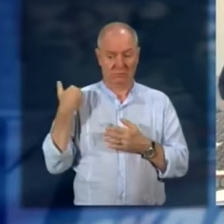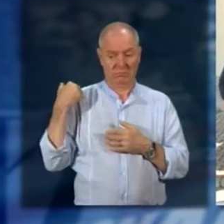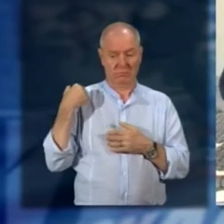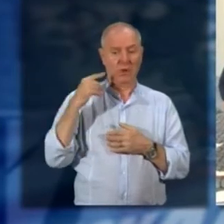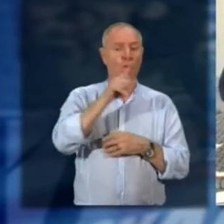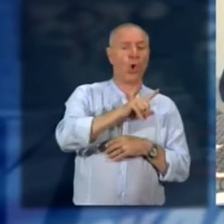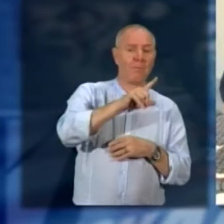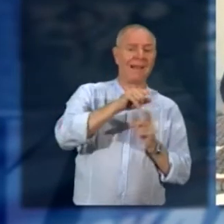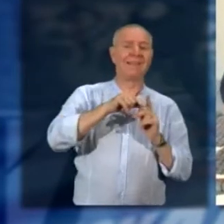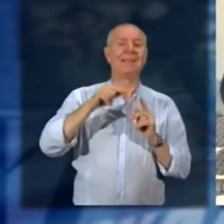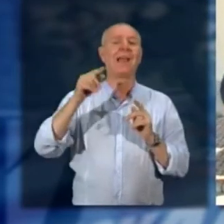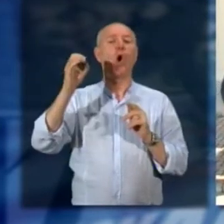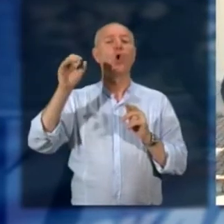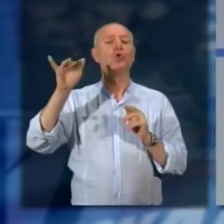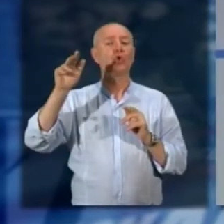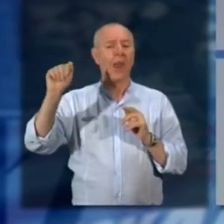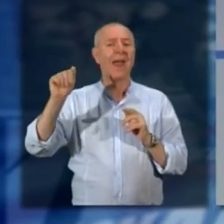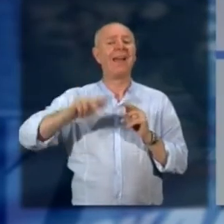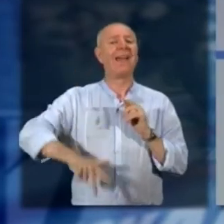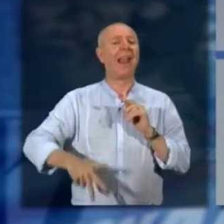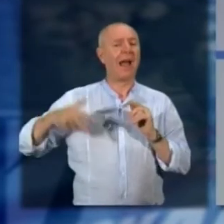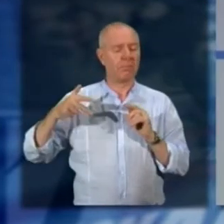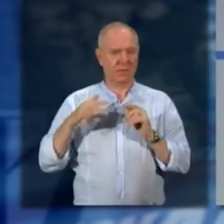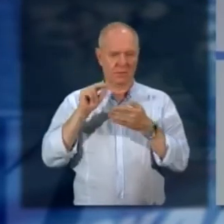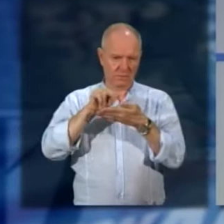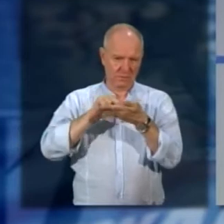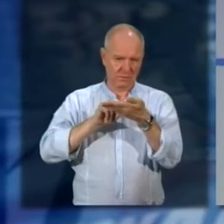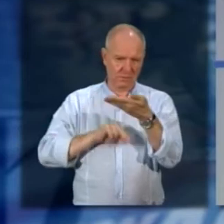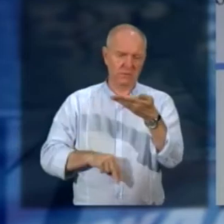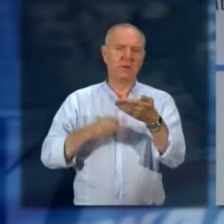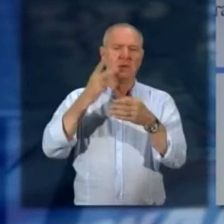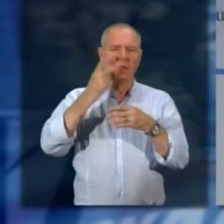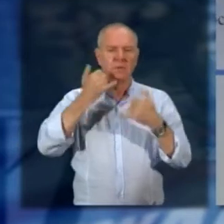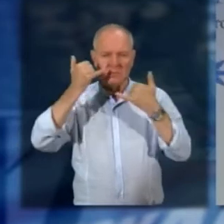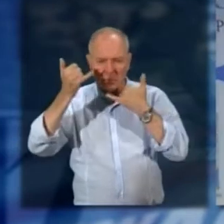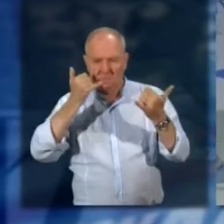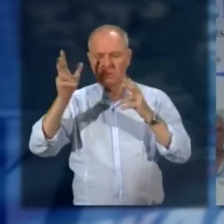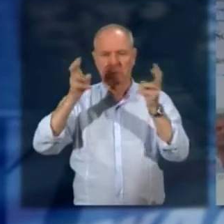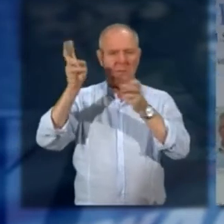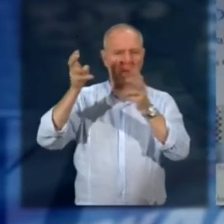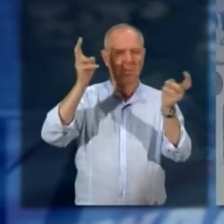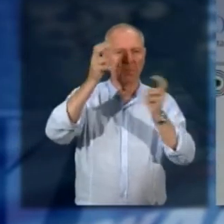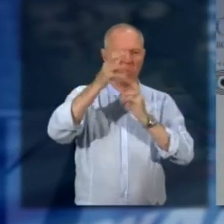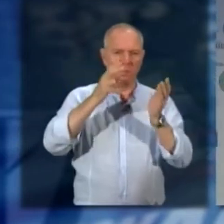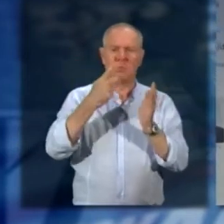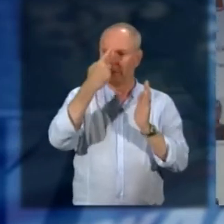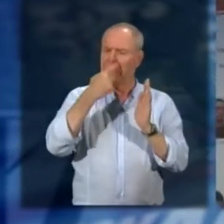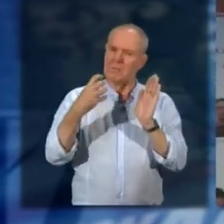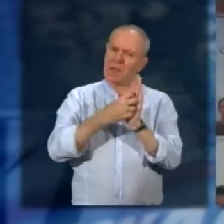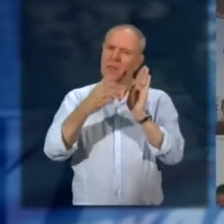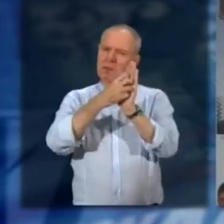Lombardia, Calabria e Rossola. Ottanta pagine fitte di rilievi, intercettazioni, riscontri supportate anche da immagini.